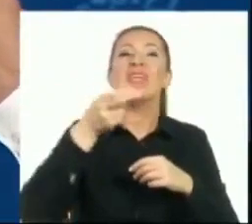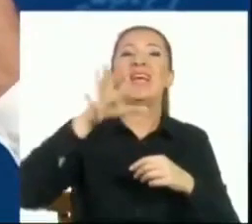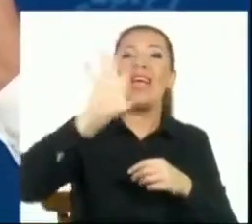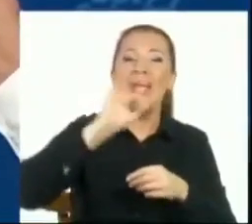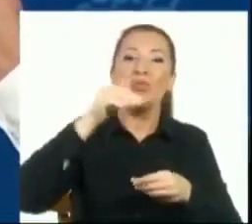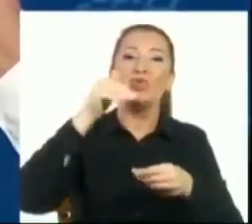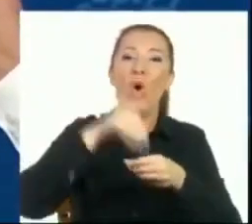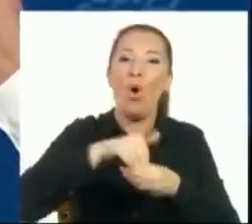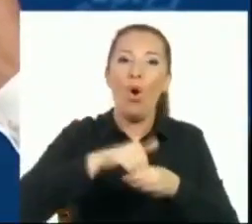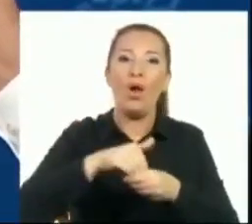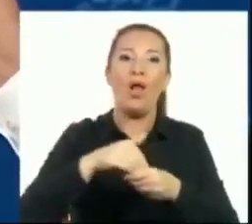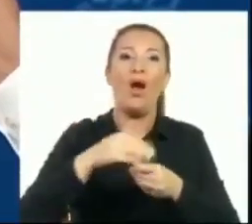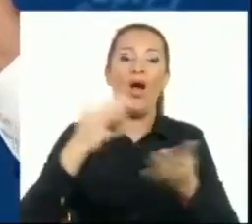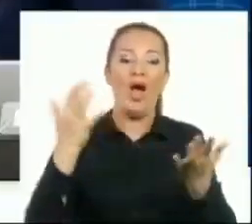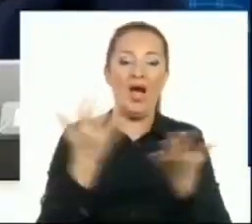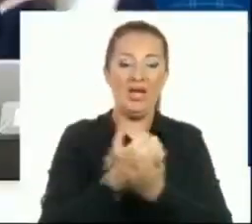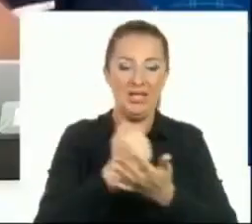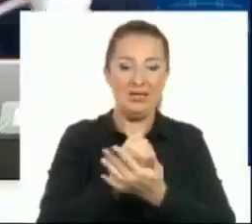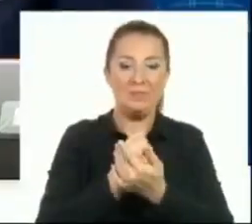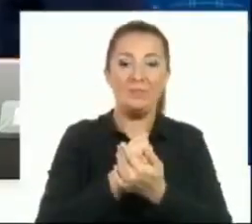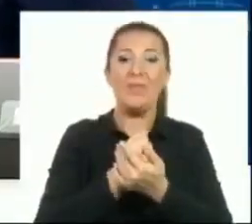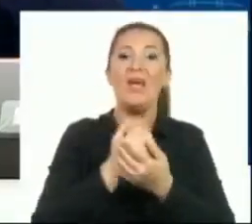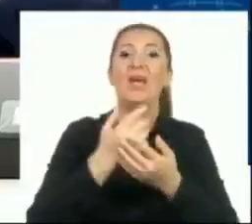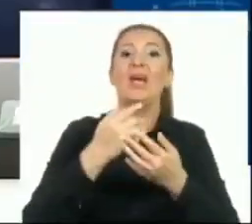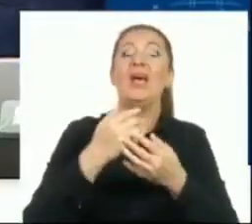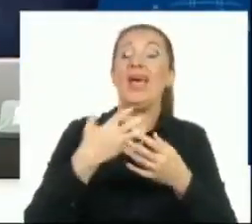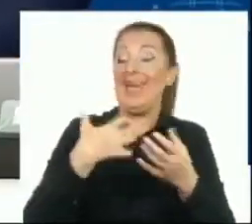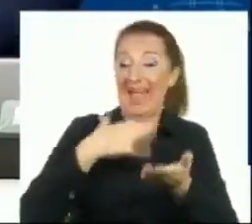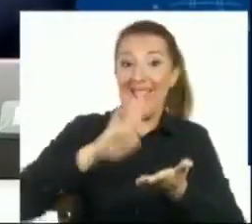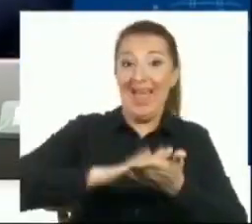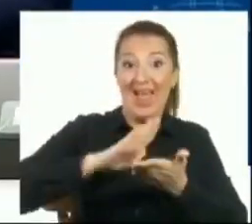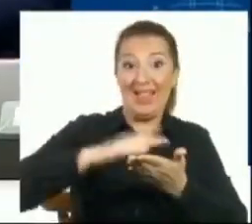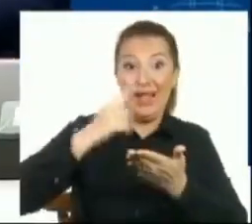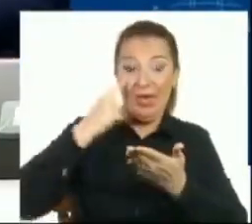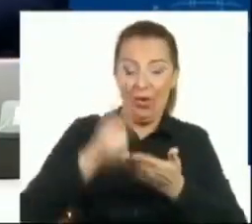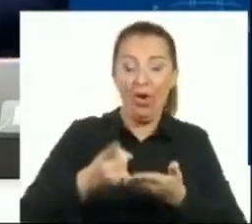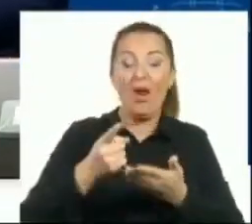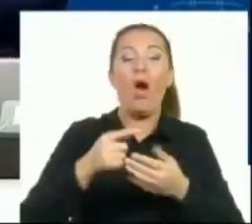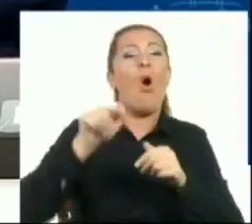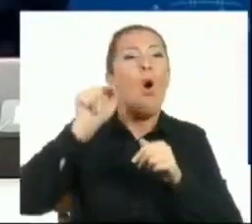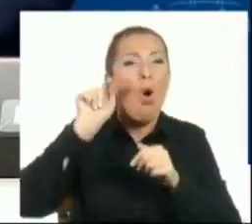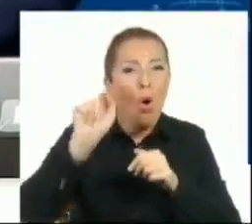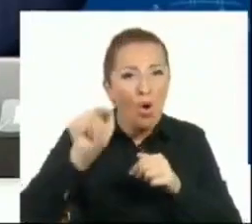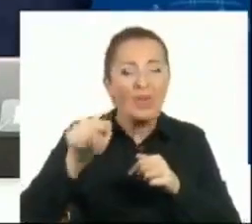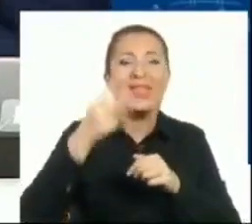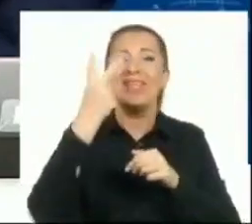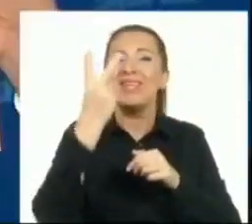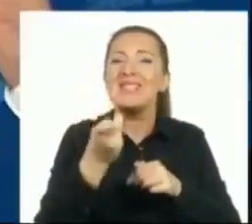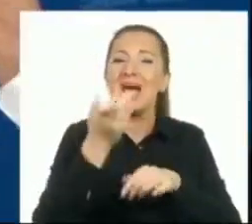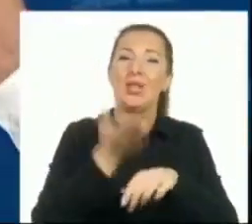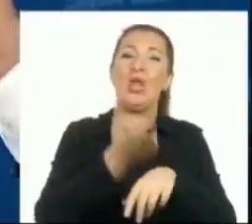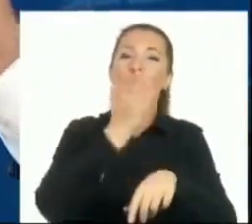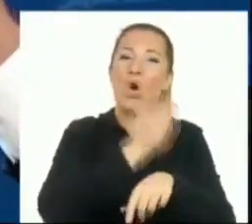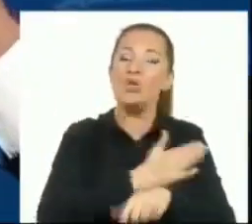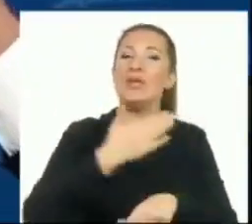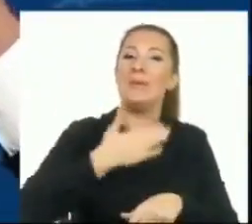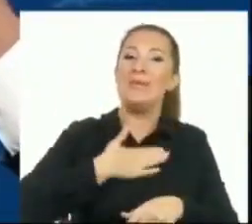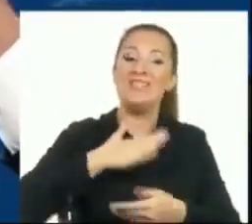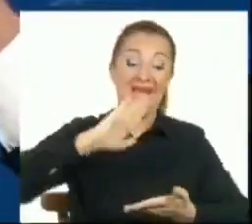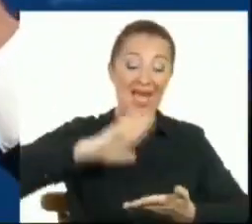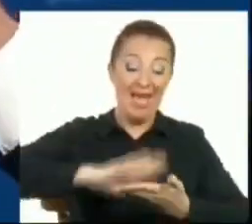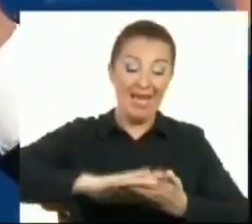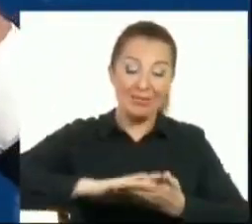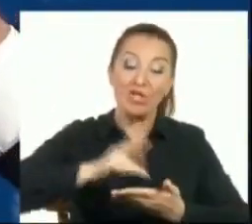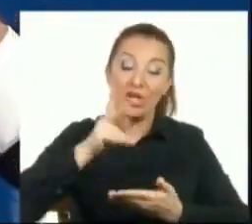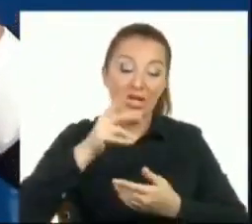kazandık dedi. Sayı verdi. Rakam verdi. Kendi elindeki tutanaklara göre. Ondan yaklaşık 2 saat önce biz elimizdeki